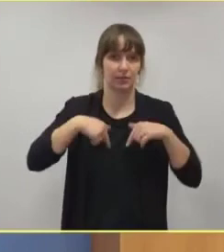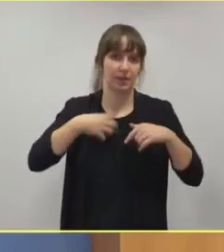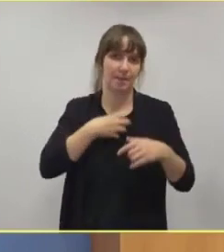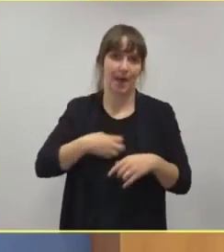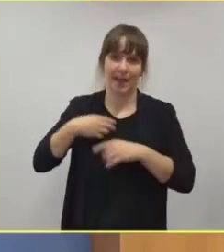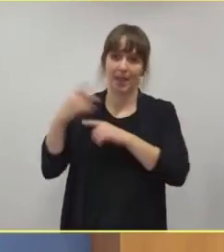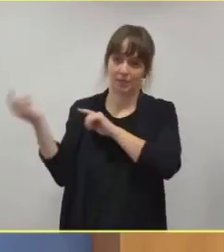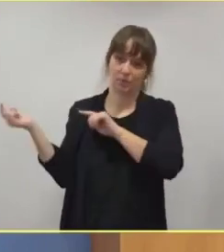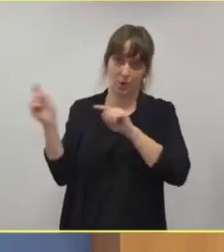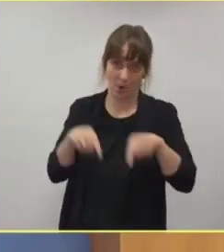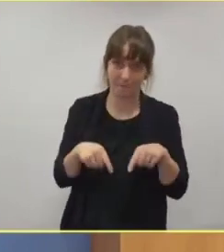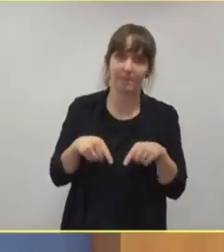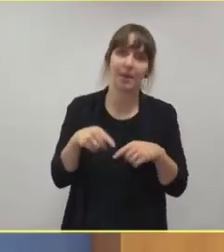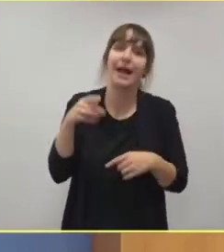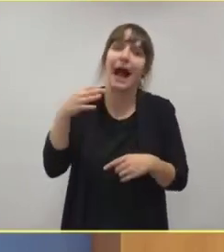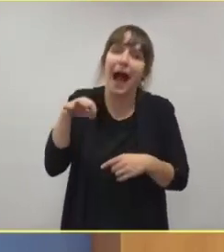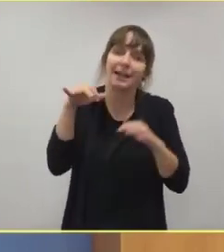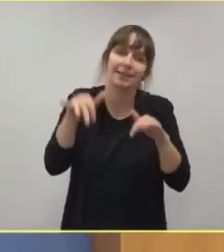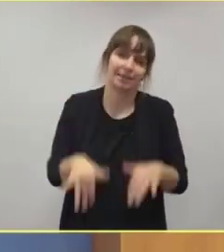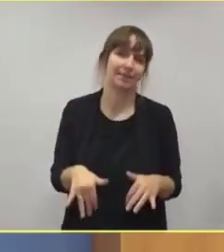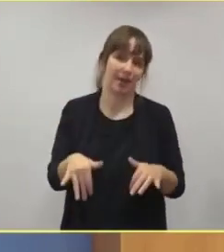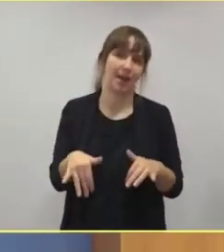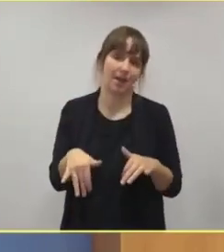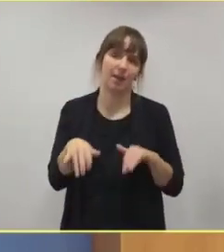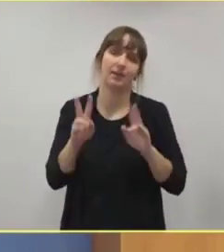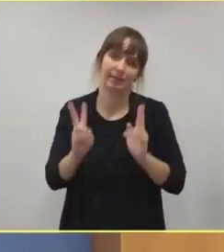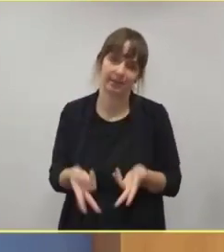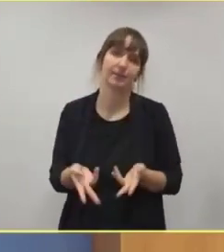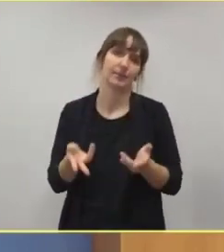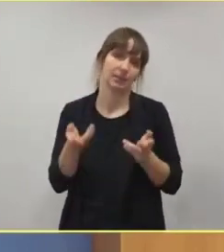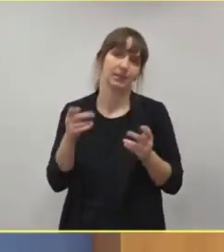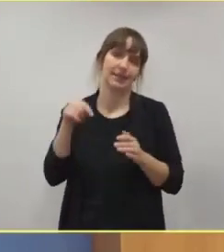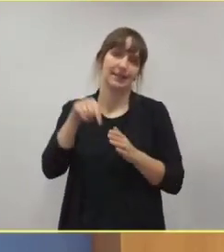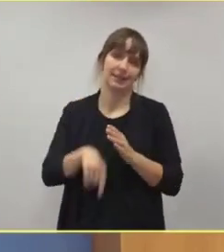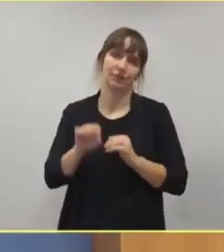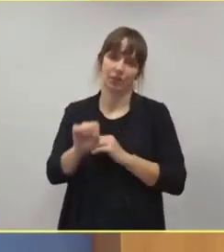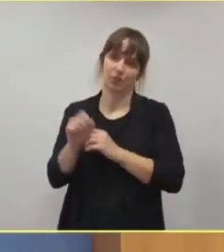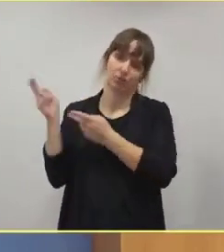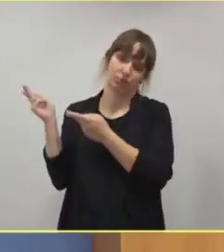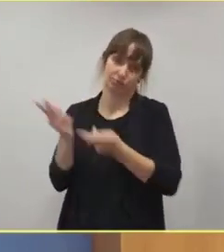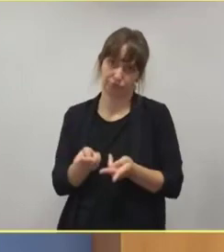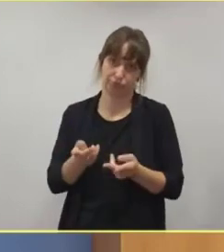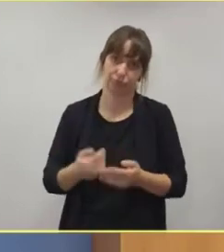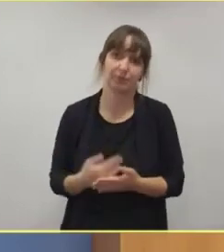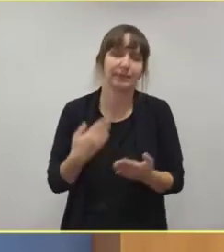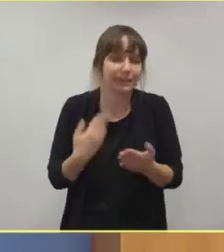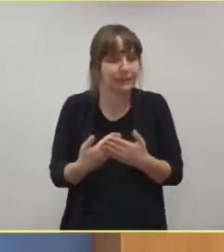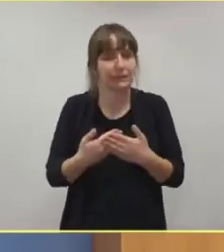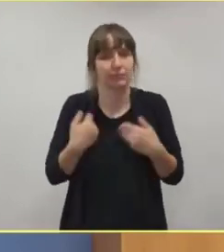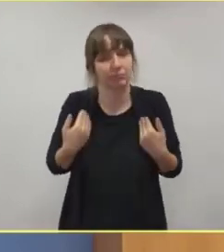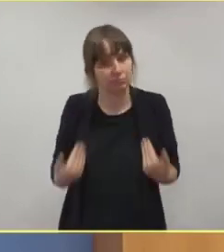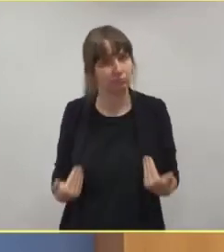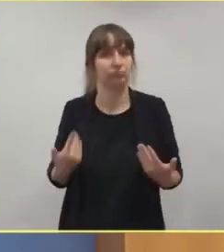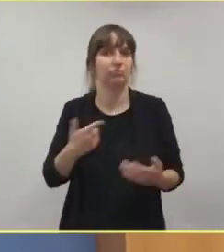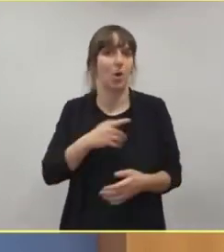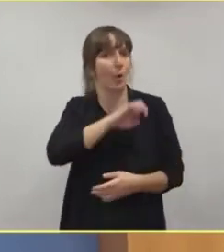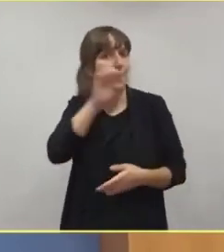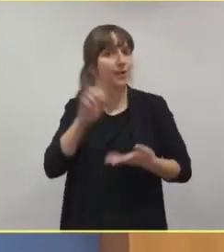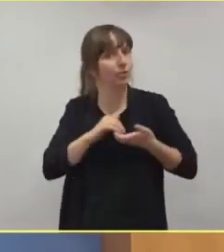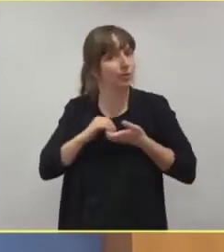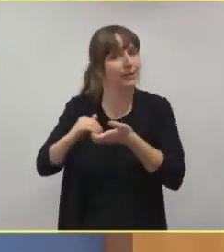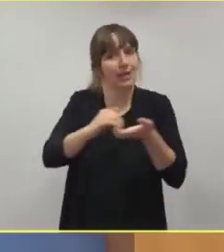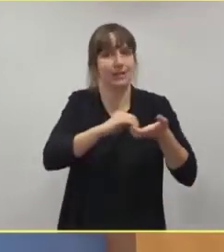im Einzelfall auf Intensivstationen transferiert werden. Ich denke, das ist gewisse gelebte europäische Solidarität in einer Notlage,